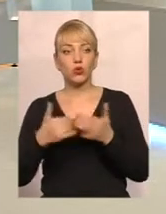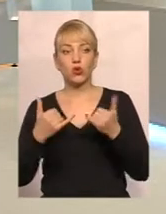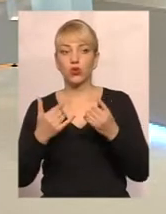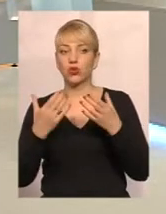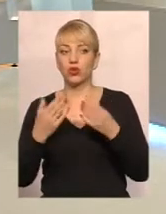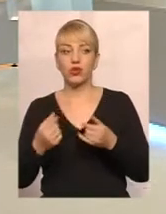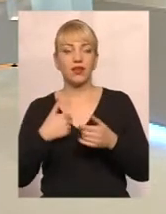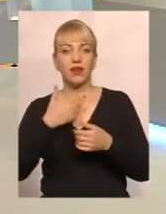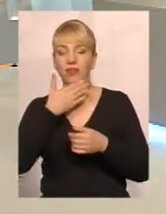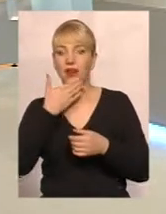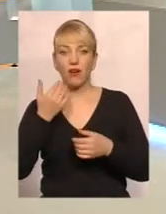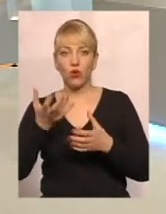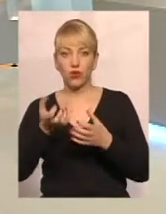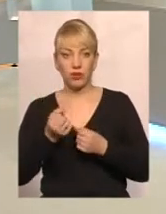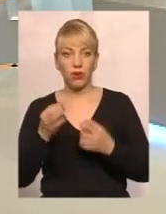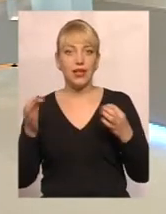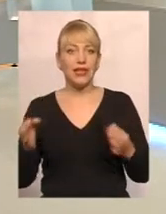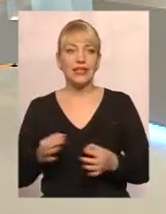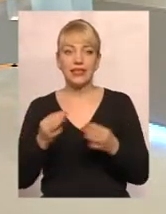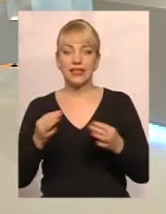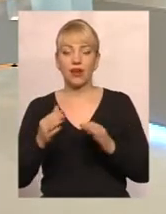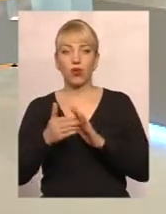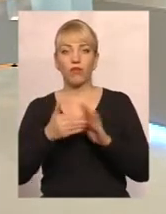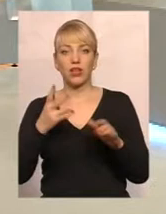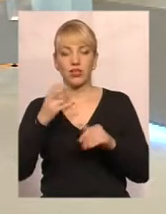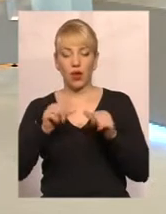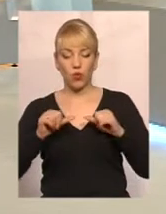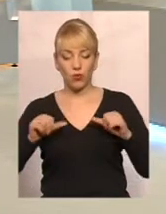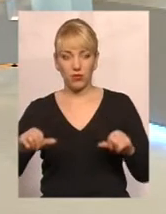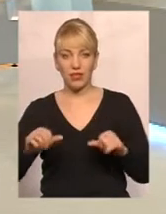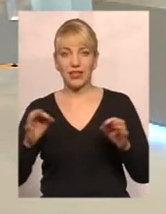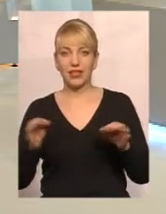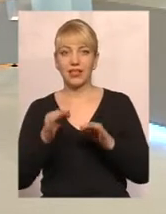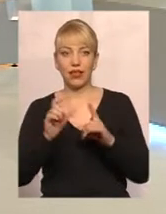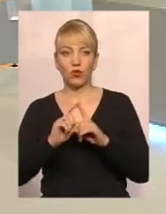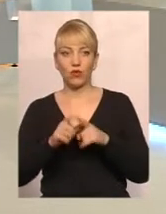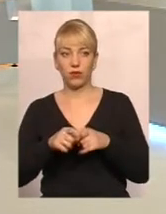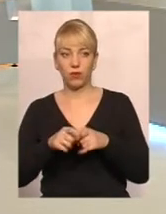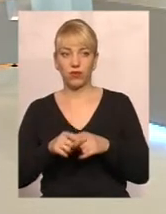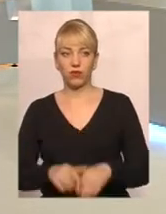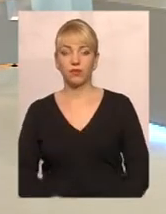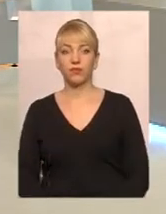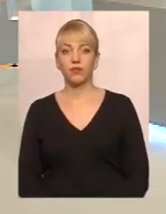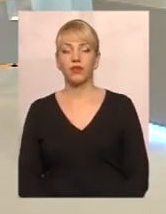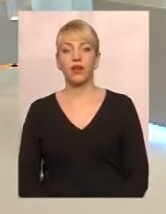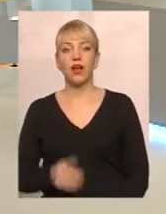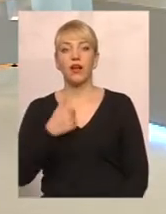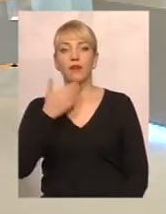я не отримала ніякого виклику на комісію і ніякої відповіді. Можете сказати, звідки ви?